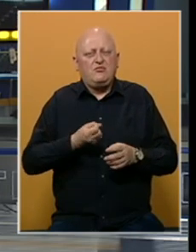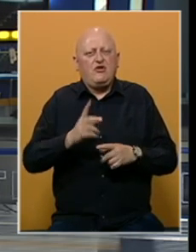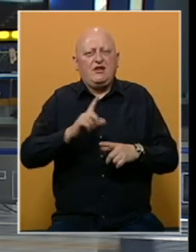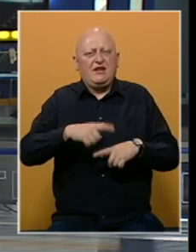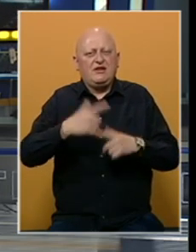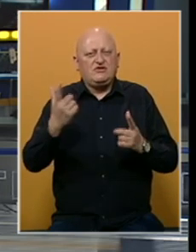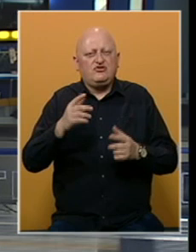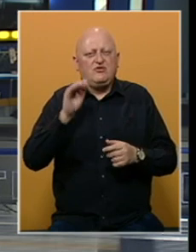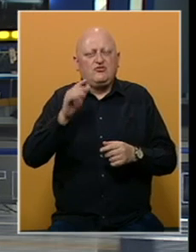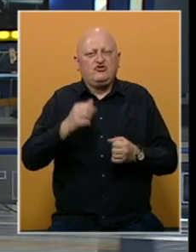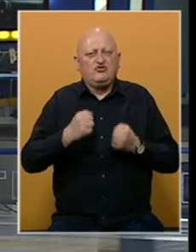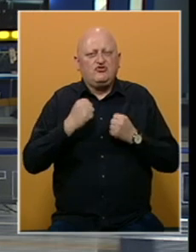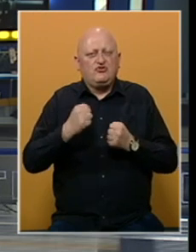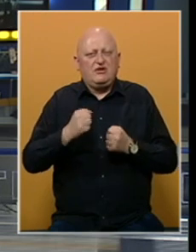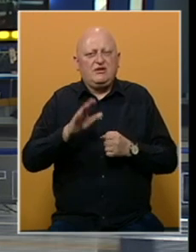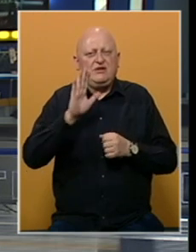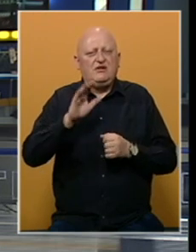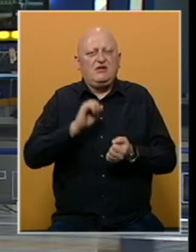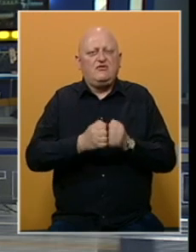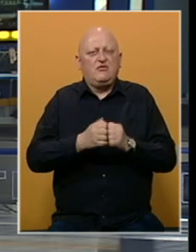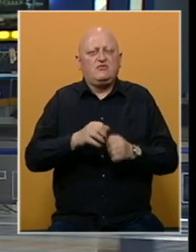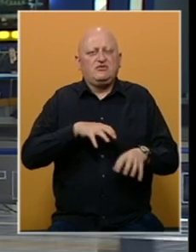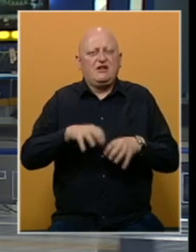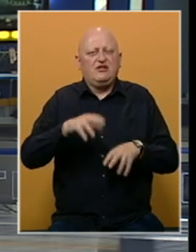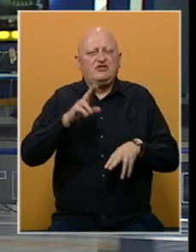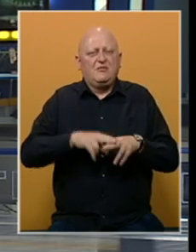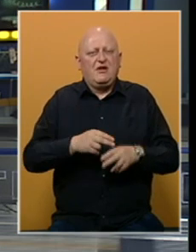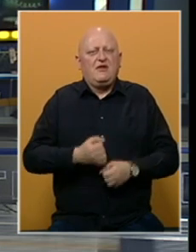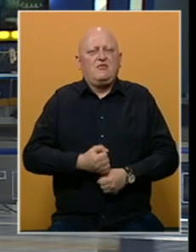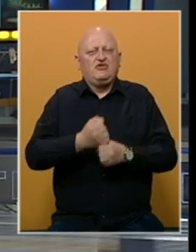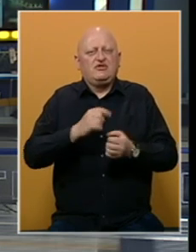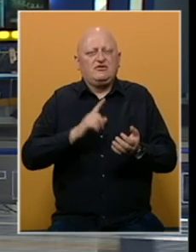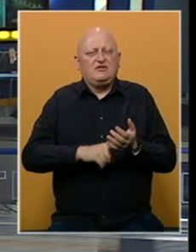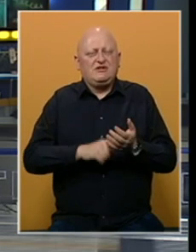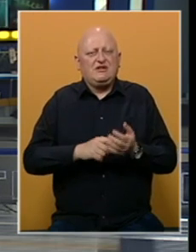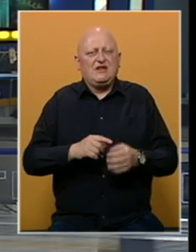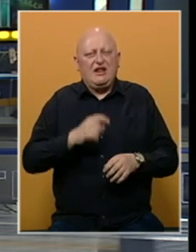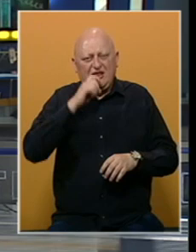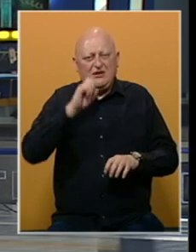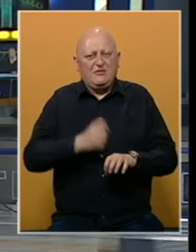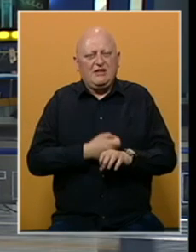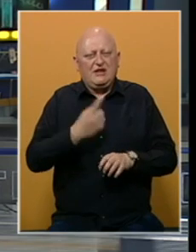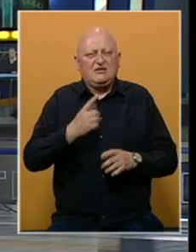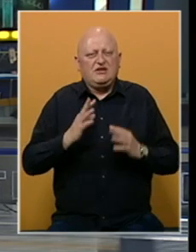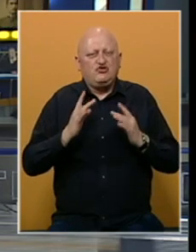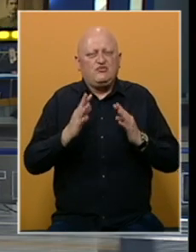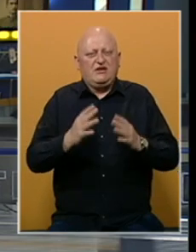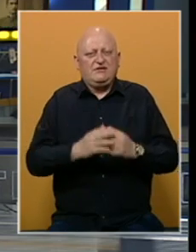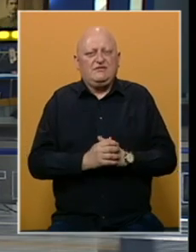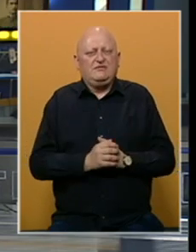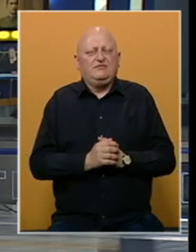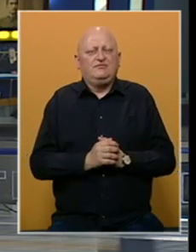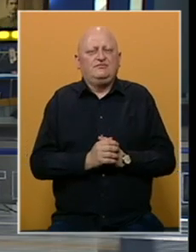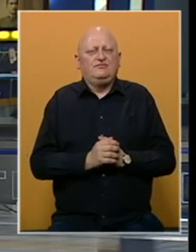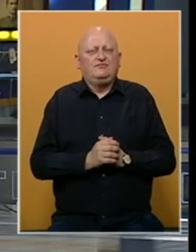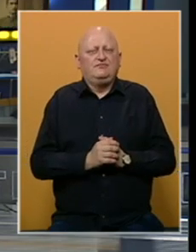brojne nejasnoće, poručili su rudari. Njihovu borbu za radnička prava podržali su sindikati Metalaca i Šumarstva.